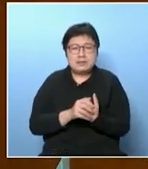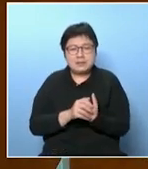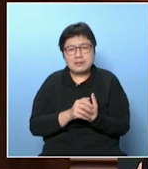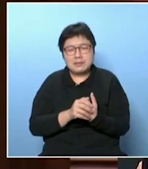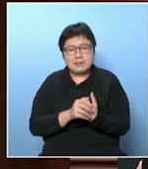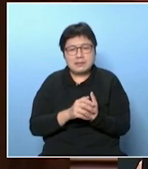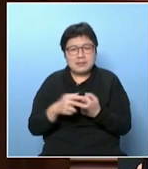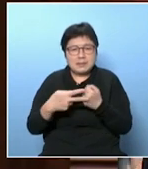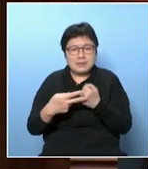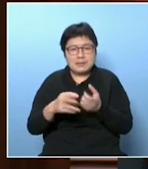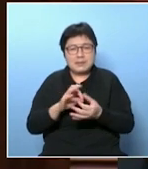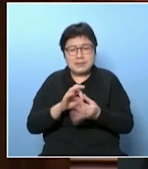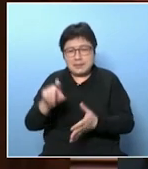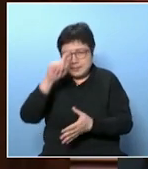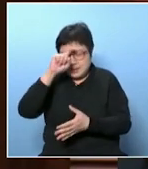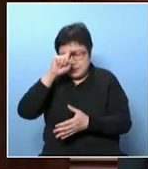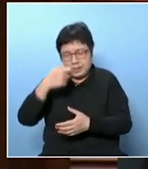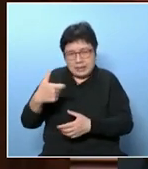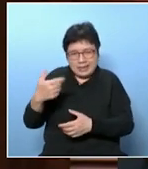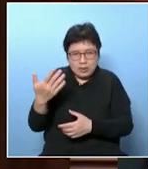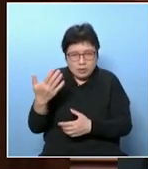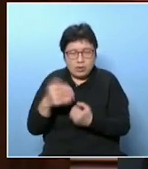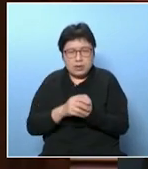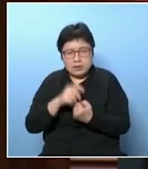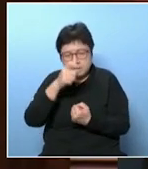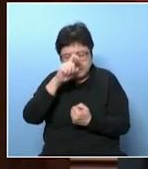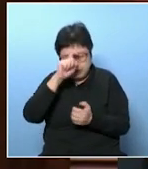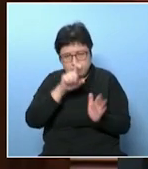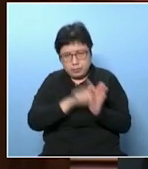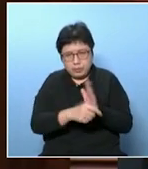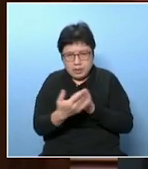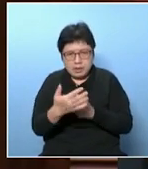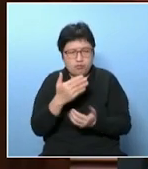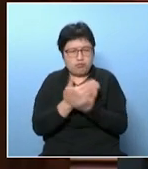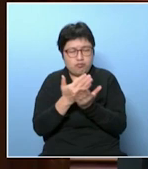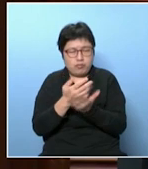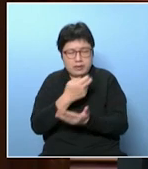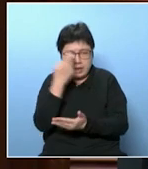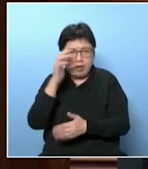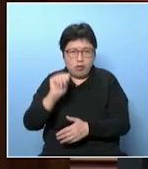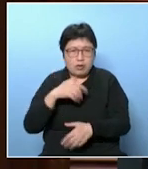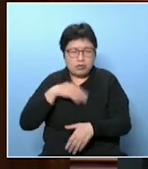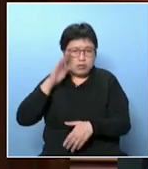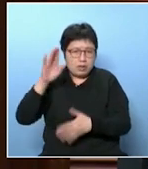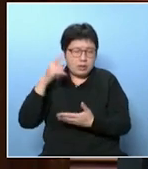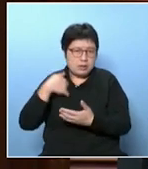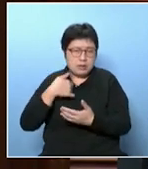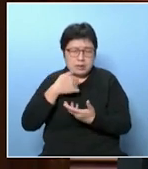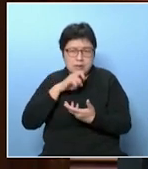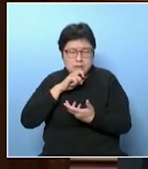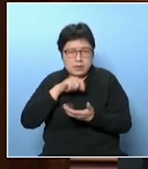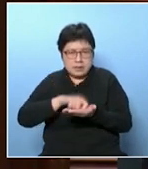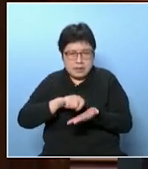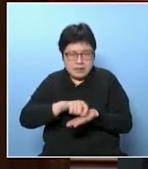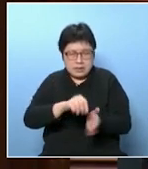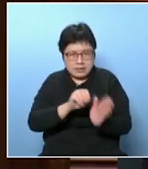第二就是關於記不記得錢記不記得會口多少錢呢其實有多渠道都可以查將來電訊我們都會寫給她